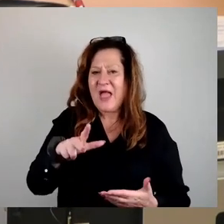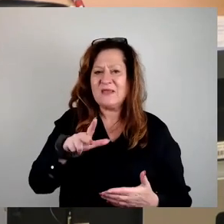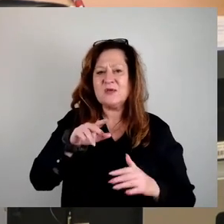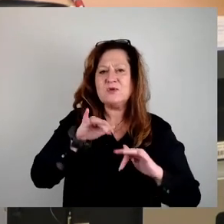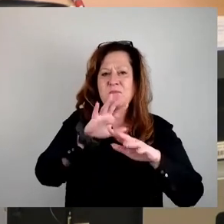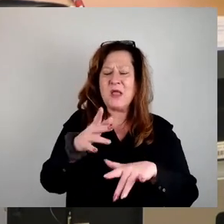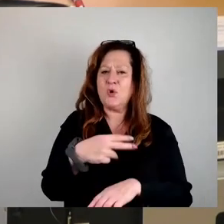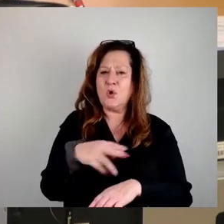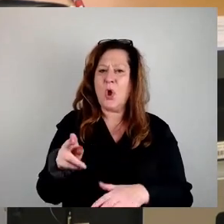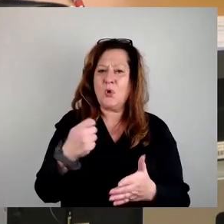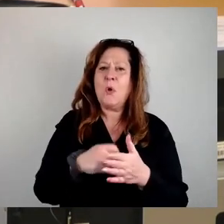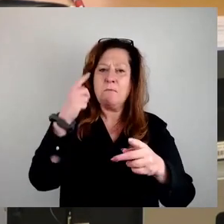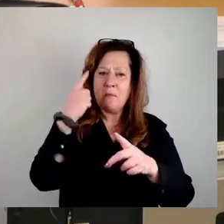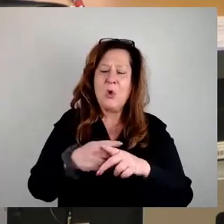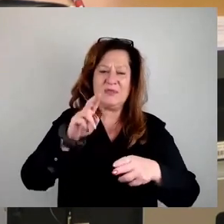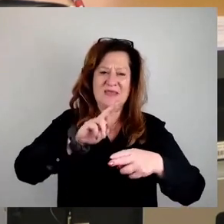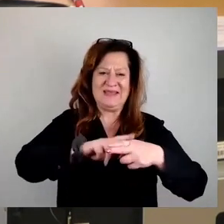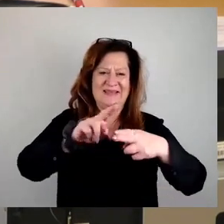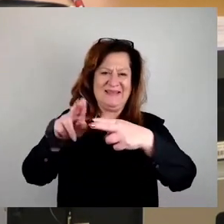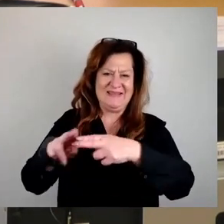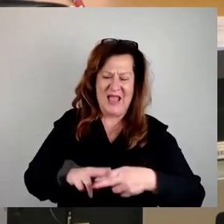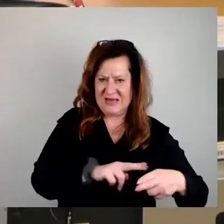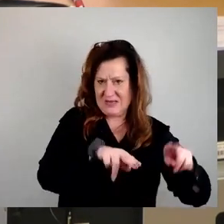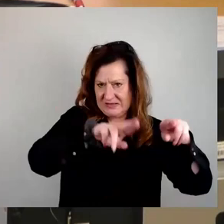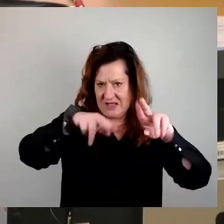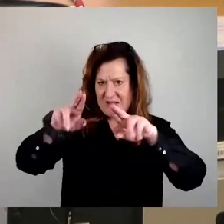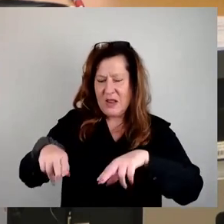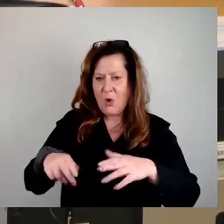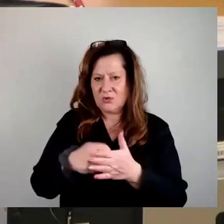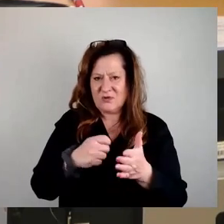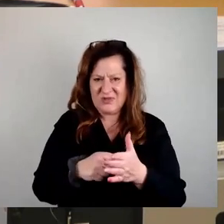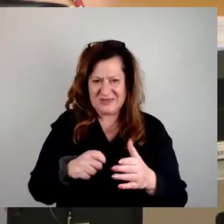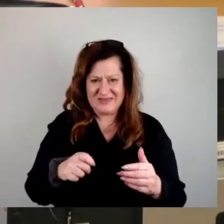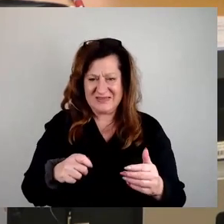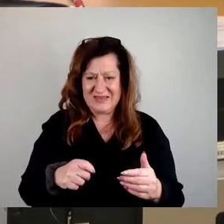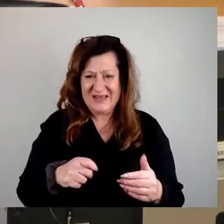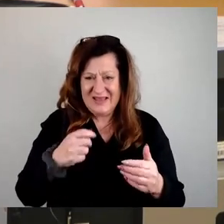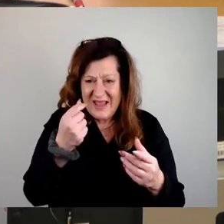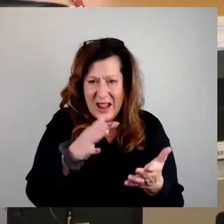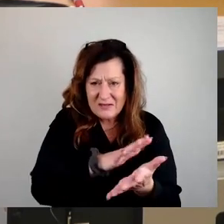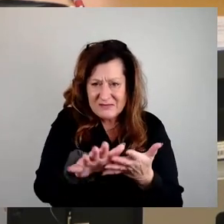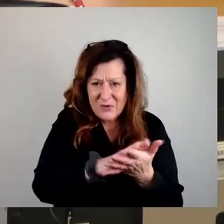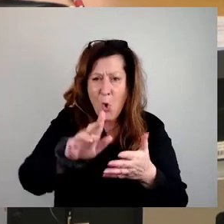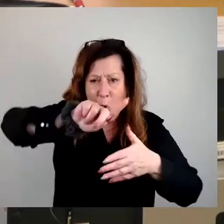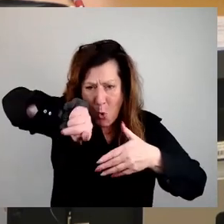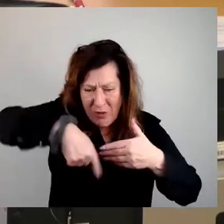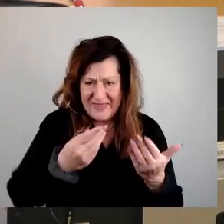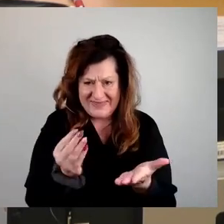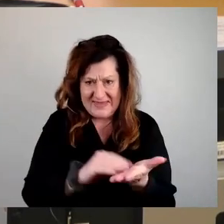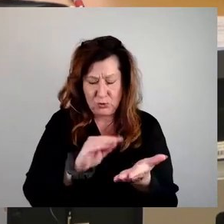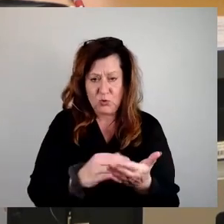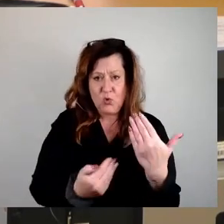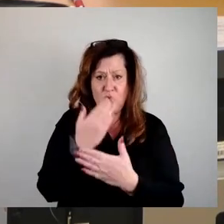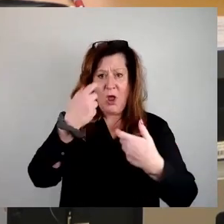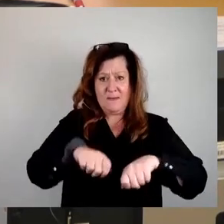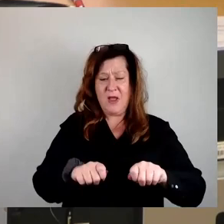Sanierungskosten. Wenn man so viel Geld ausgibt, wie will man dann bitte schön noch neu bauen? Und wenn wir davon ausgehen, man hat dieses Geld, man baut nicht